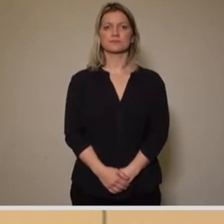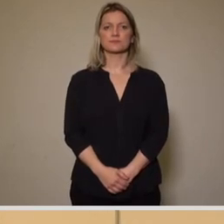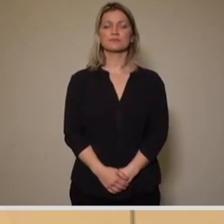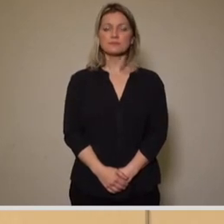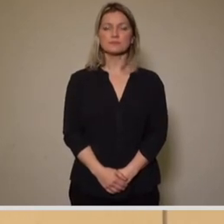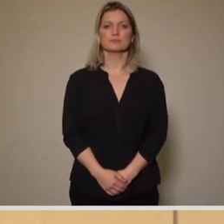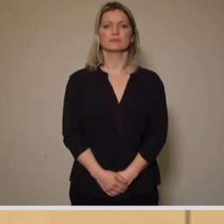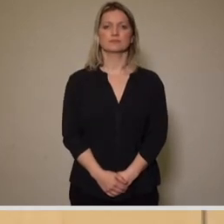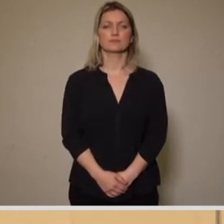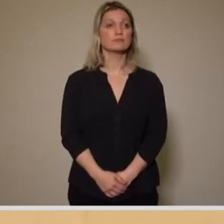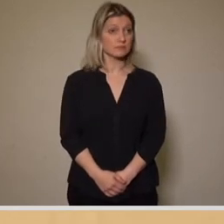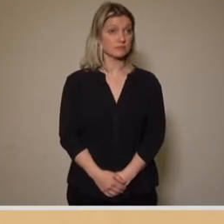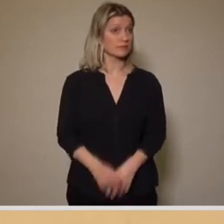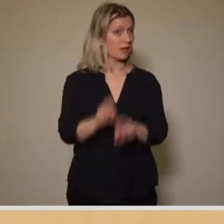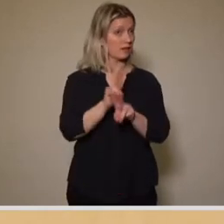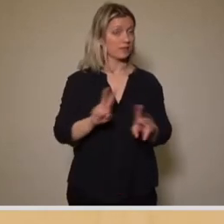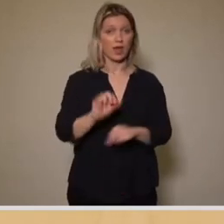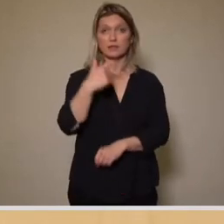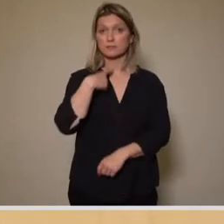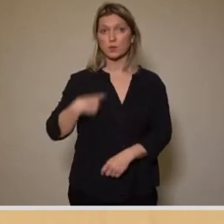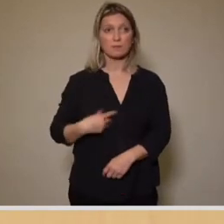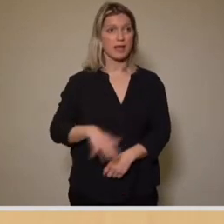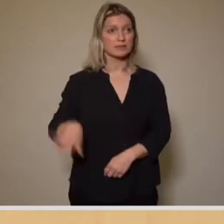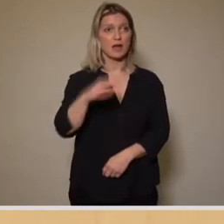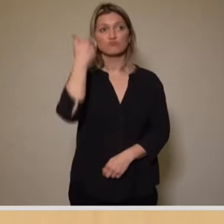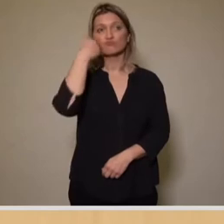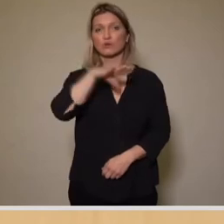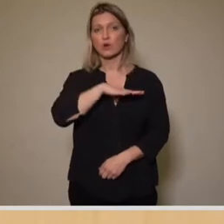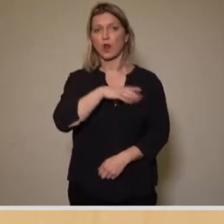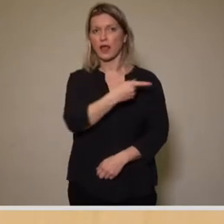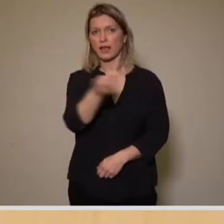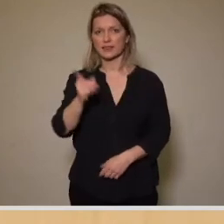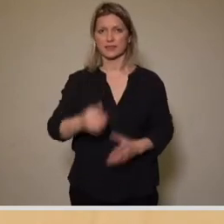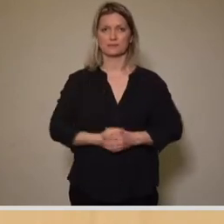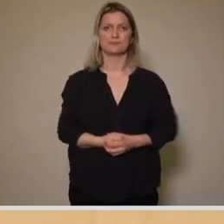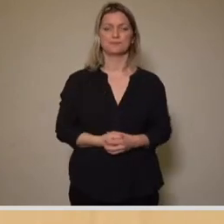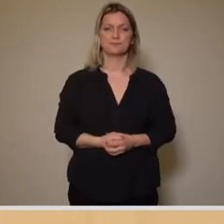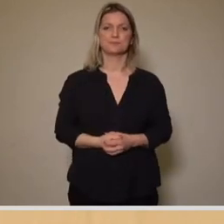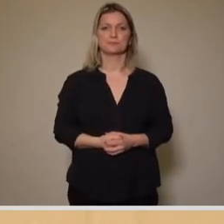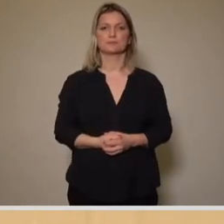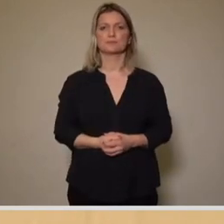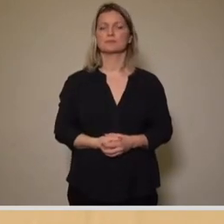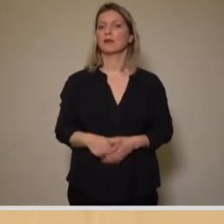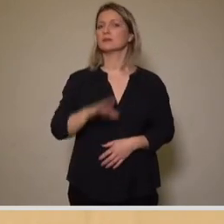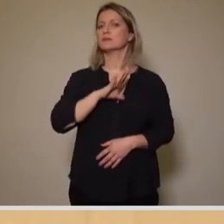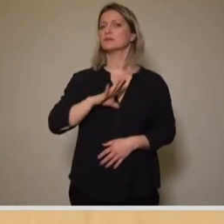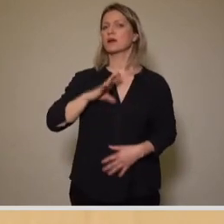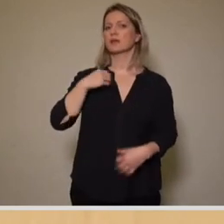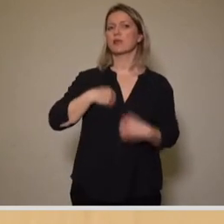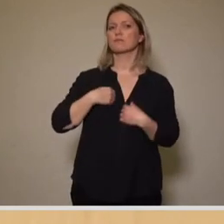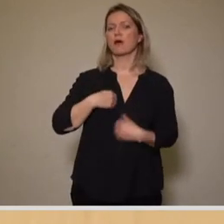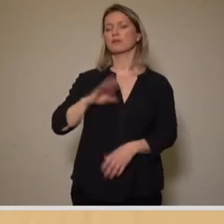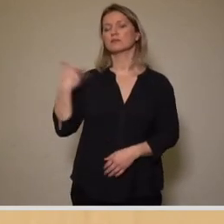Sehr geehrter Herr Bürgermeister, liebe Kolleginnen und Kollegen, das Sachsenbad ist ja schon seit vielen Jahren eine nie endende